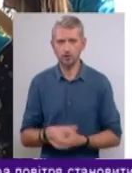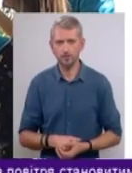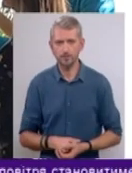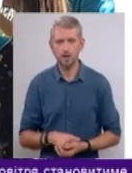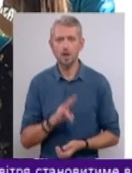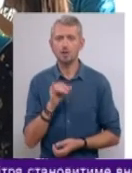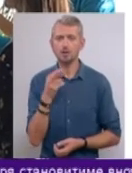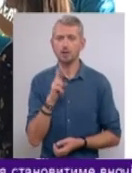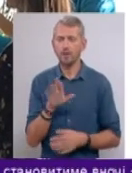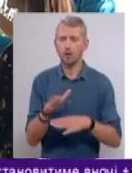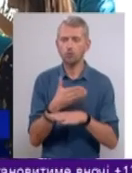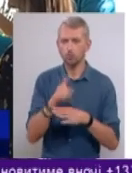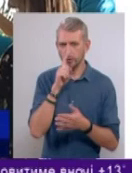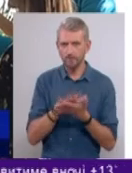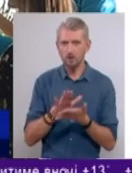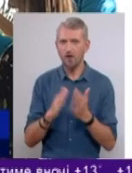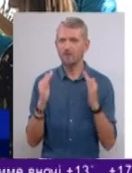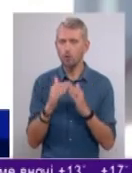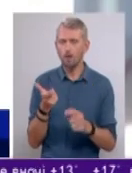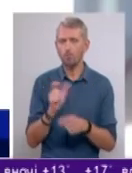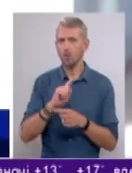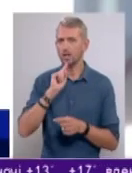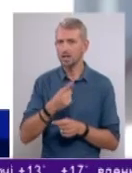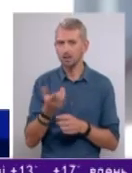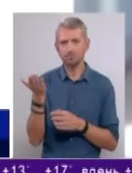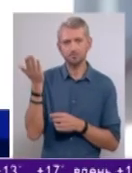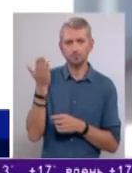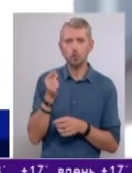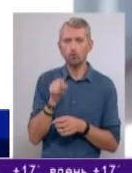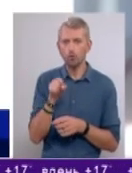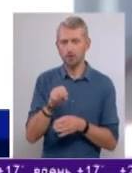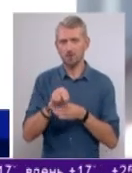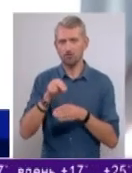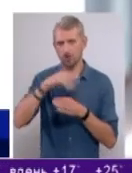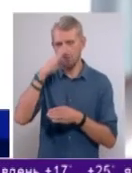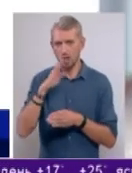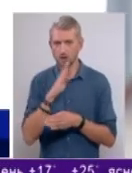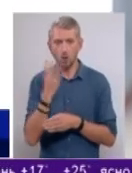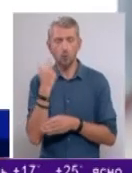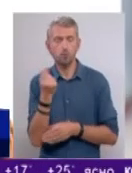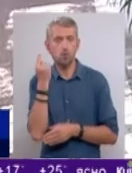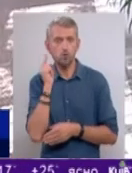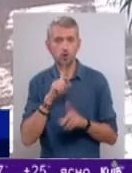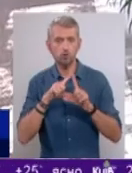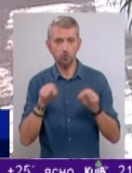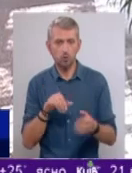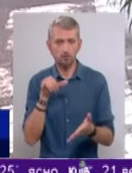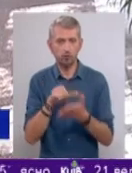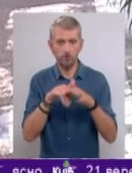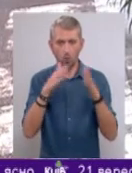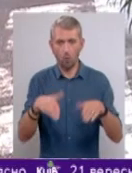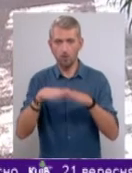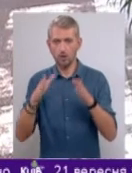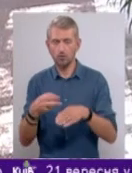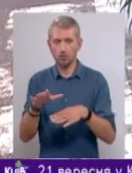Настя сортує сміття вдома вже понад рік. До цього її привчили батьки. Тому, коли почула, що в школі встановлять контейнери